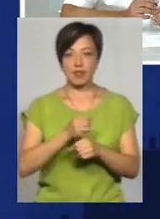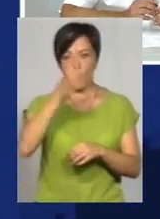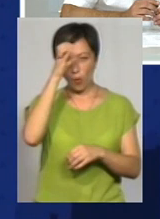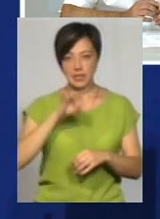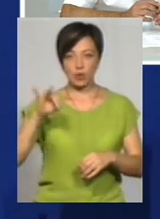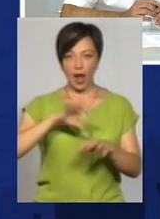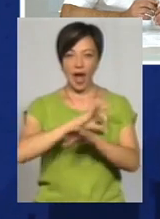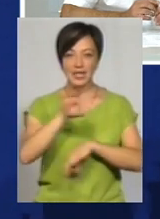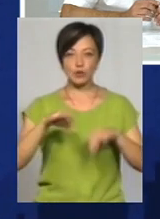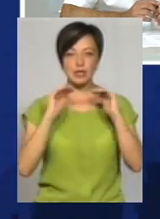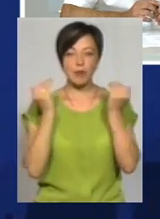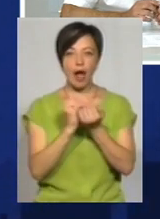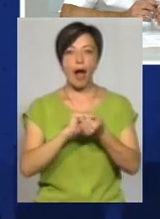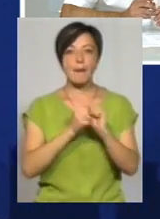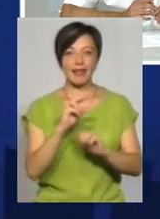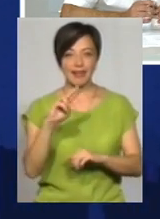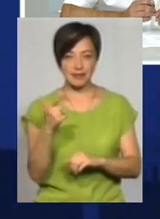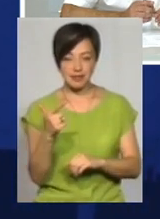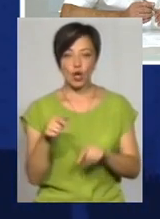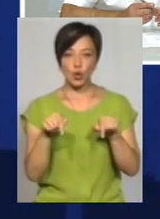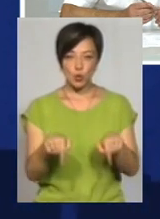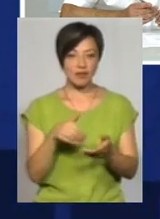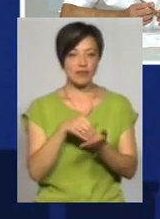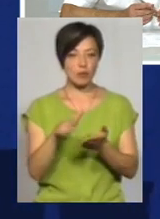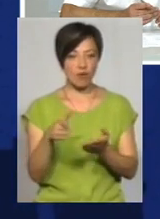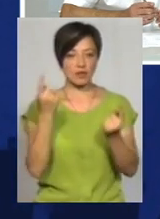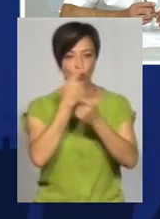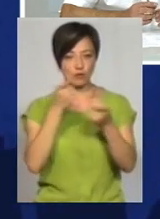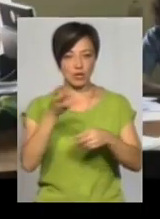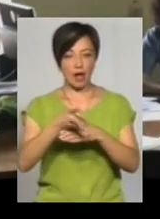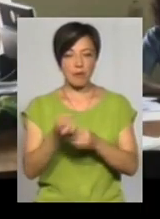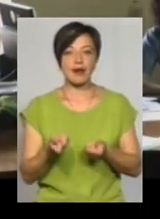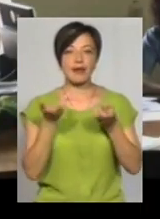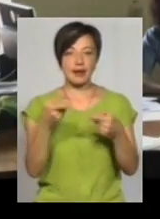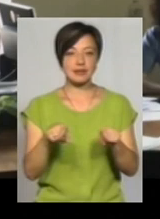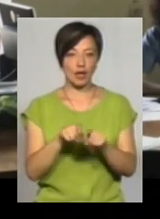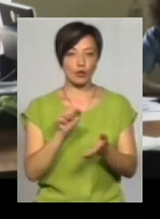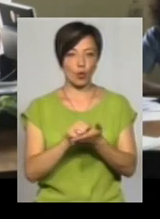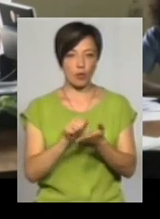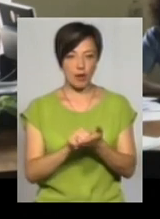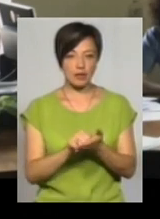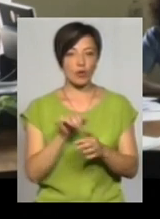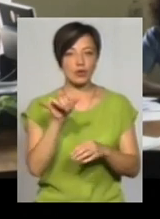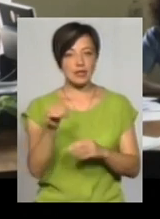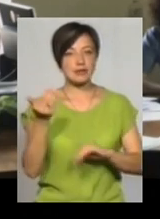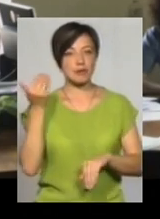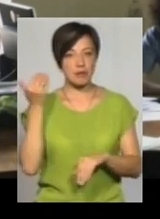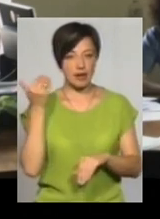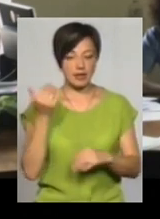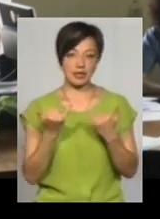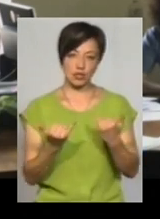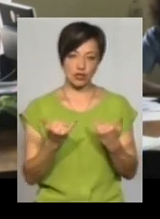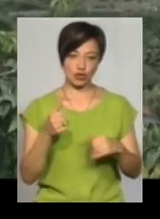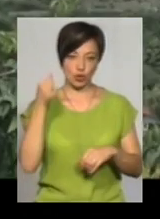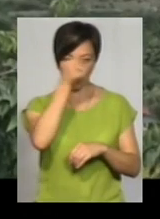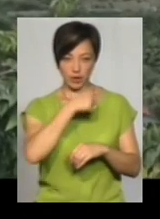-архітектурному заповіднику Кам'янець. Тут відмовилися озвучити на камеру кількість таких документів, виданих за попередні і нинішні